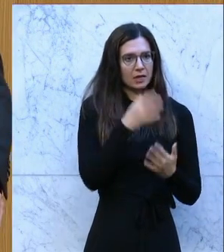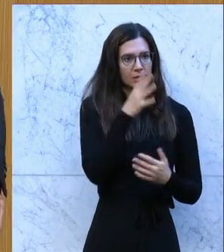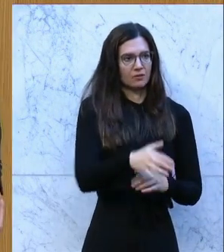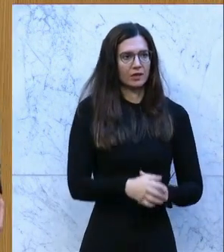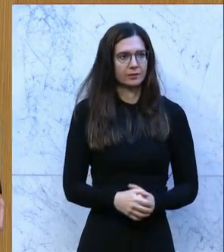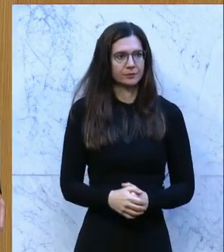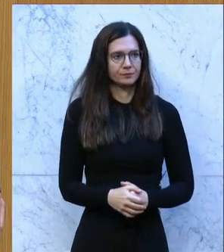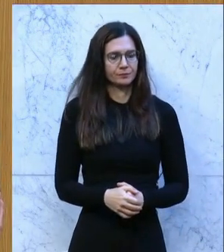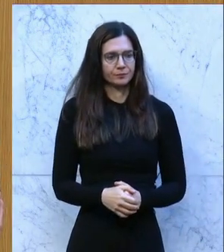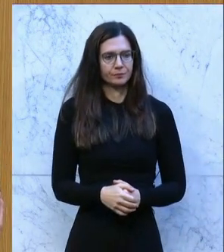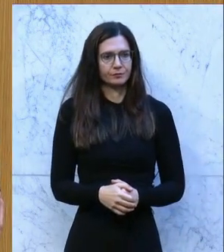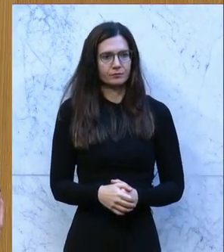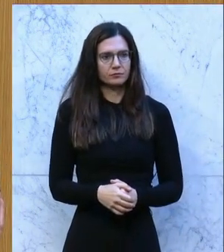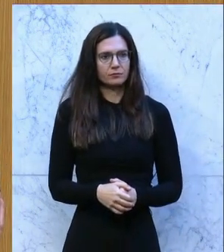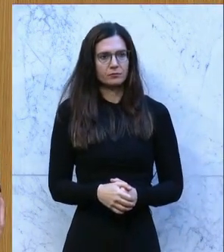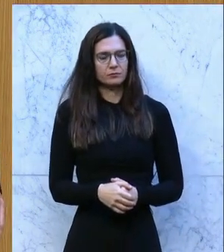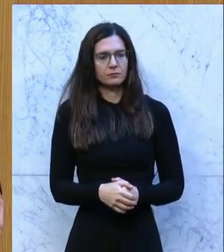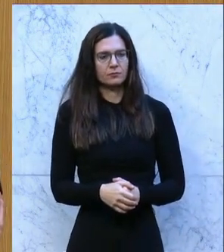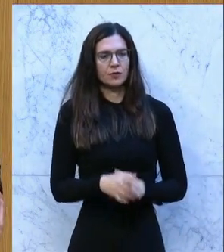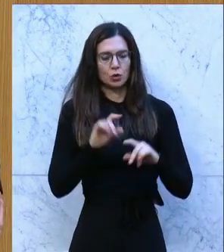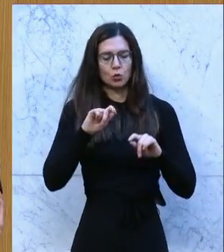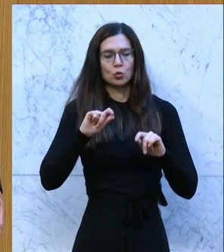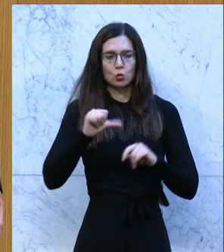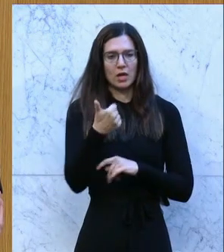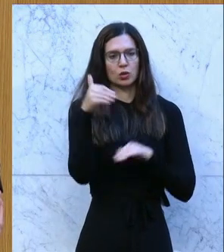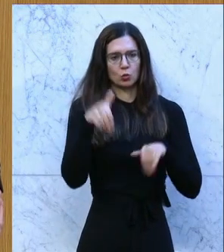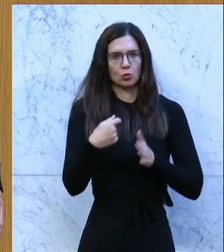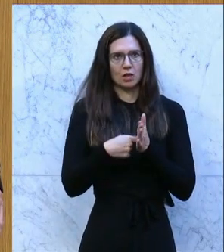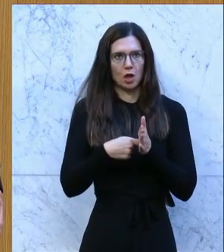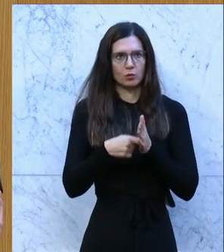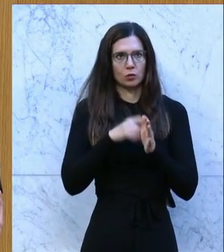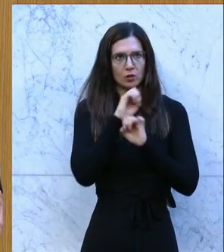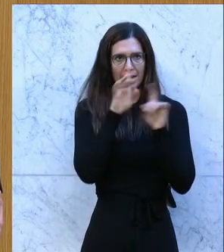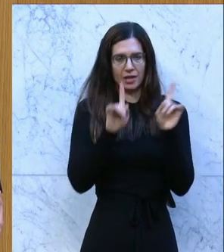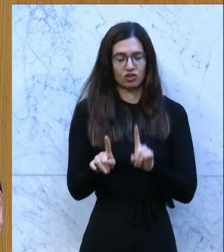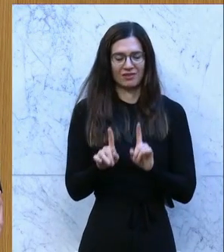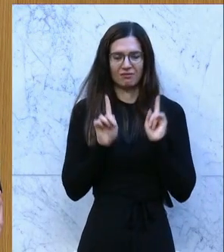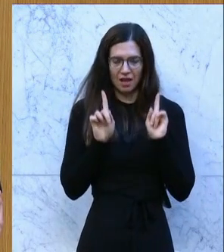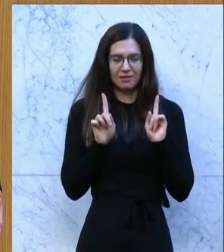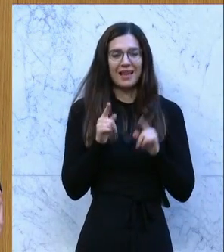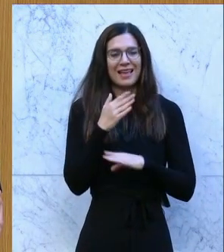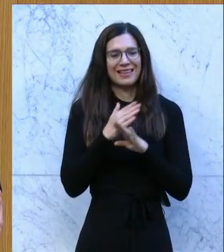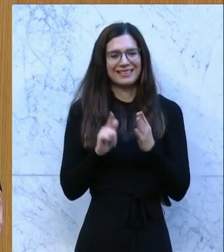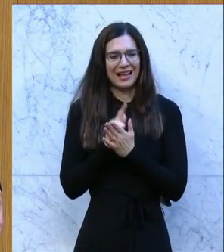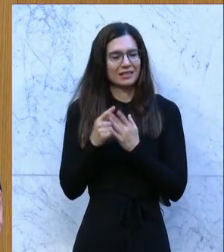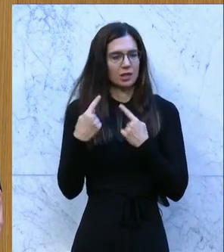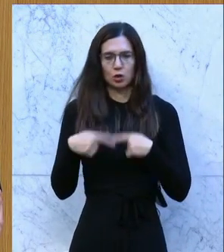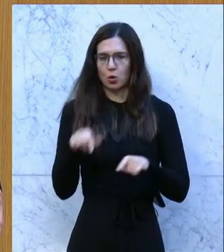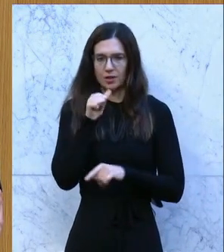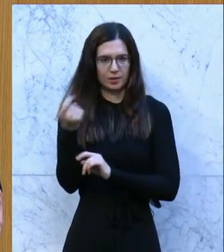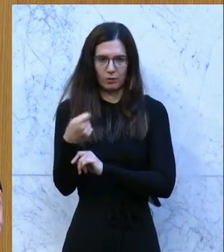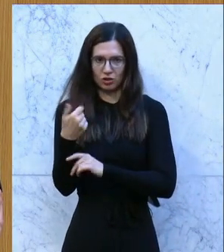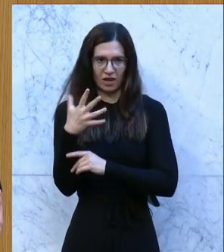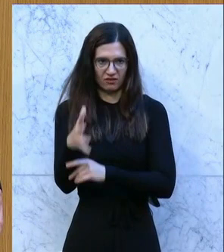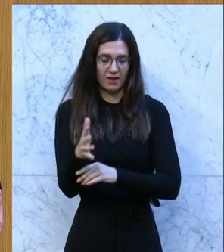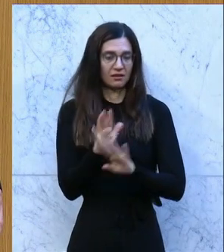Ja, also ich glaube, ich möchte es noch einmal korrekt machen und klarstellen. habe nicht gesagt, dass Teilzeit bestraft werden soll. Ich habe gesagt, wir